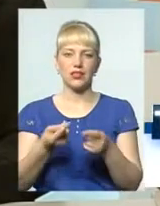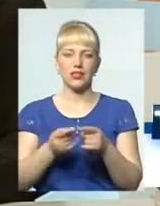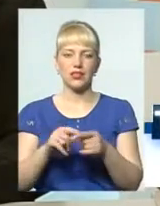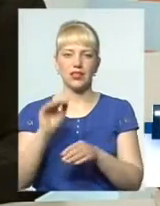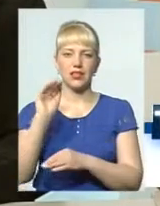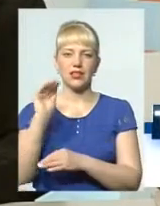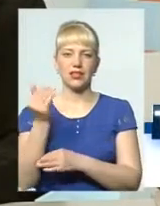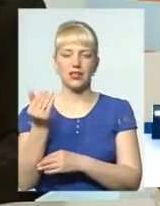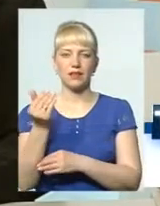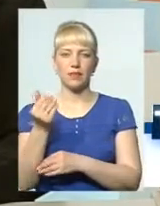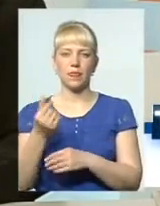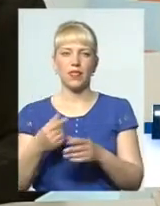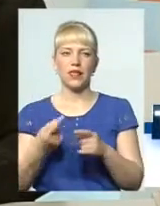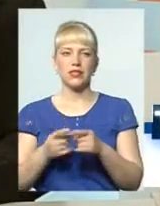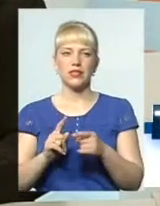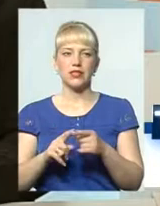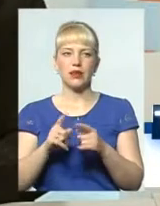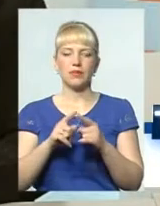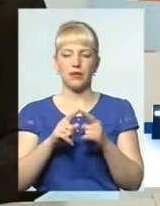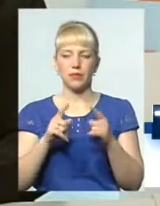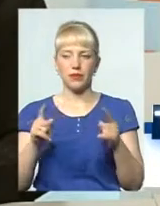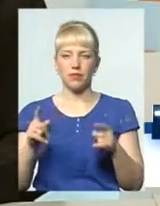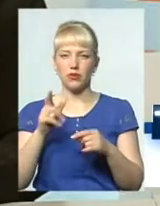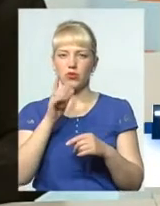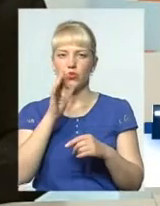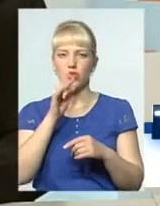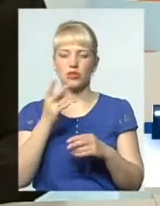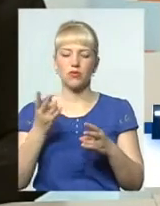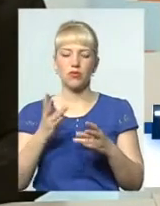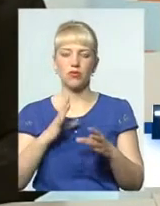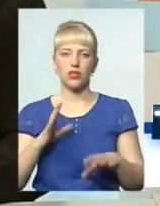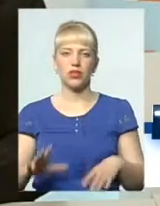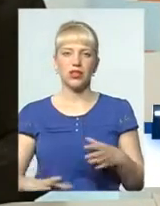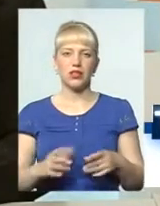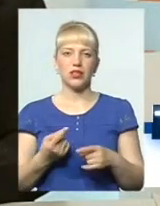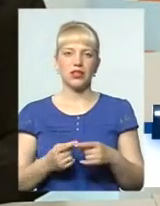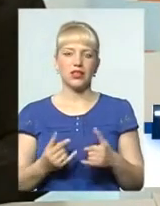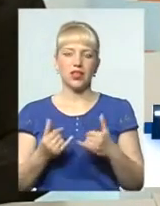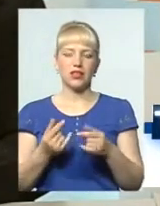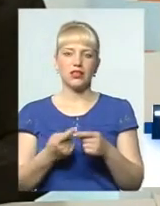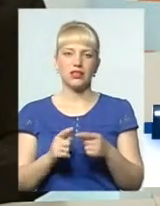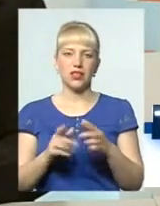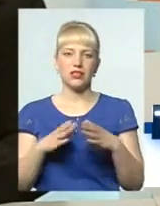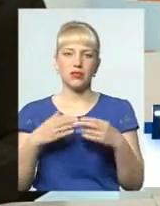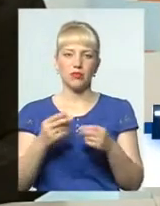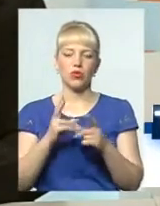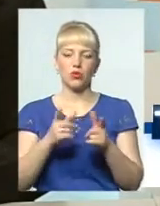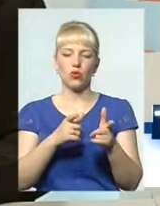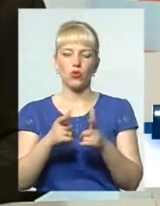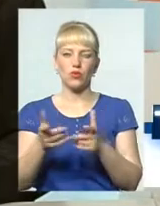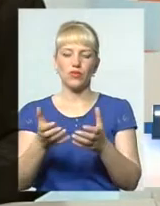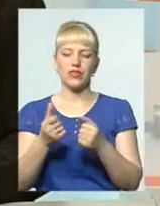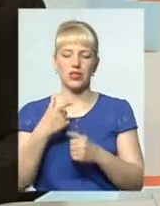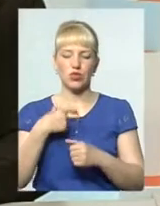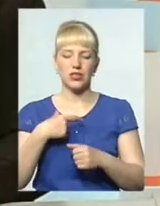дитині. Це певний період часу, повинен бути тренінг для цієї сім'ї, яка готова взяти до себе цю дитину